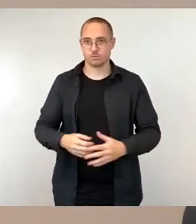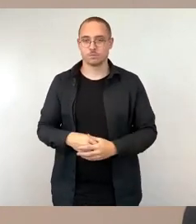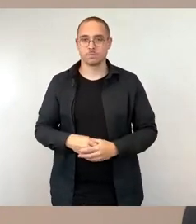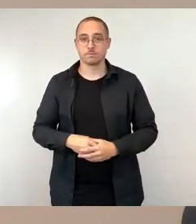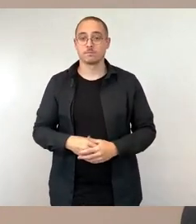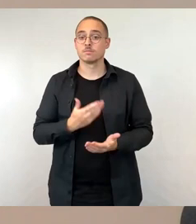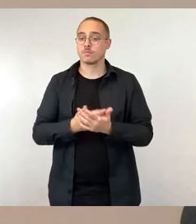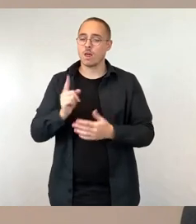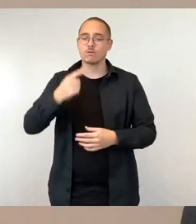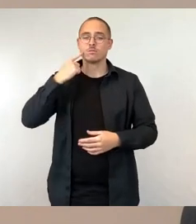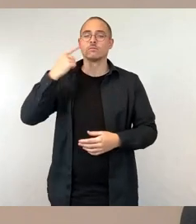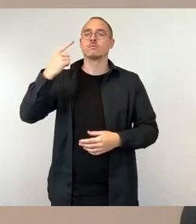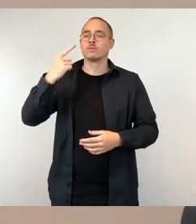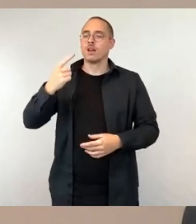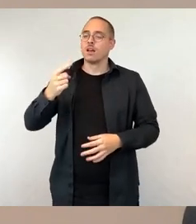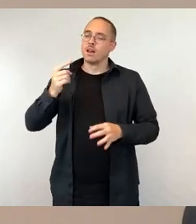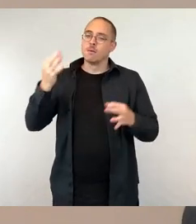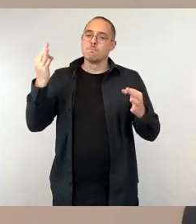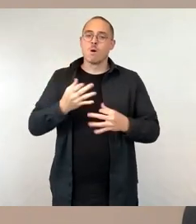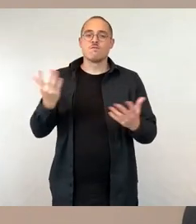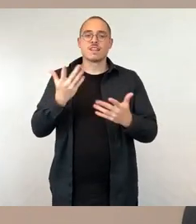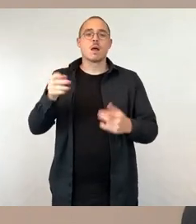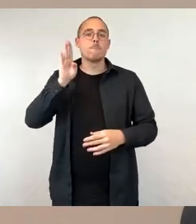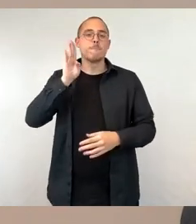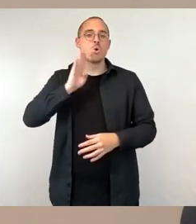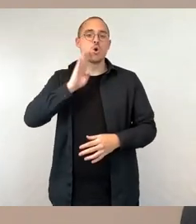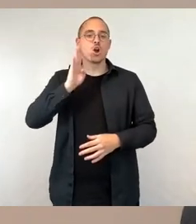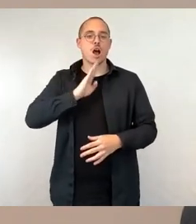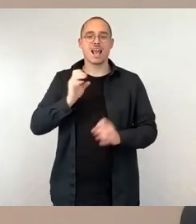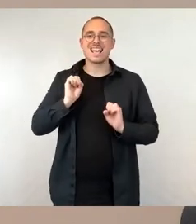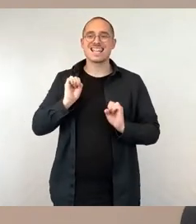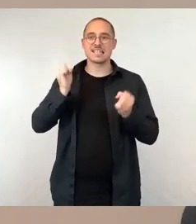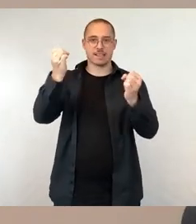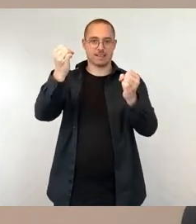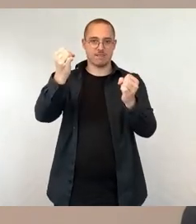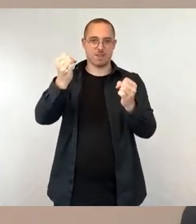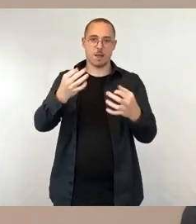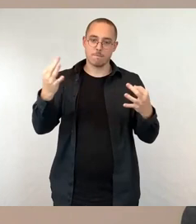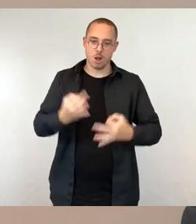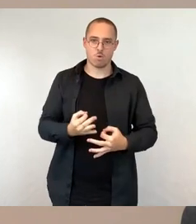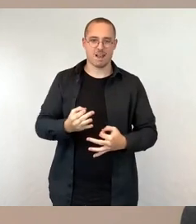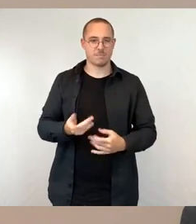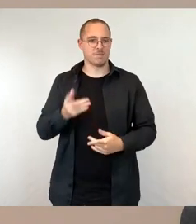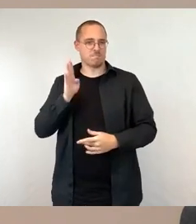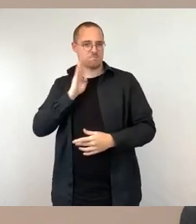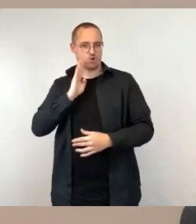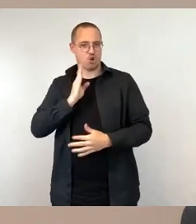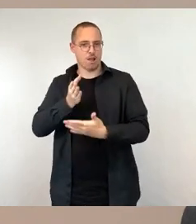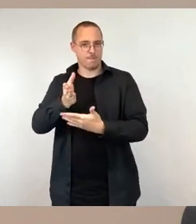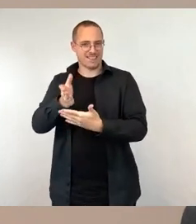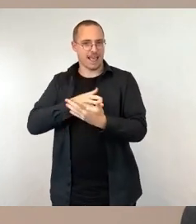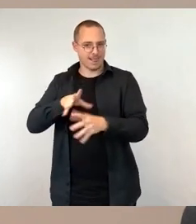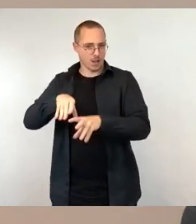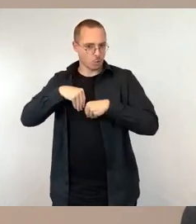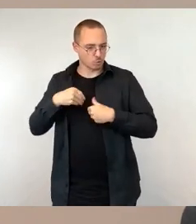eine Bürgerbeteiligung jeder falsche Erwartungen wecken würde. Und man hat sich ja dort eben auf die Initiativen beschränkt,